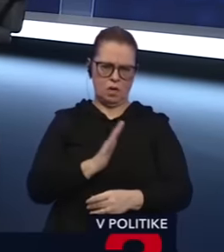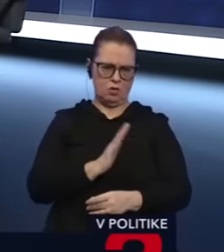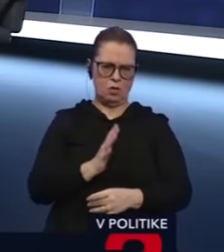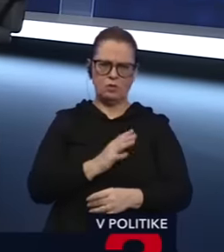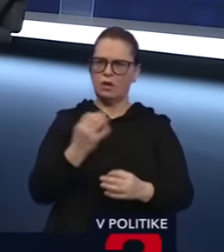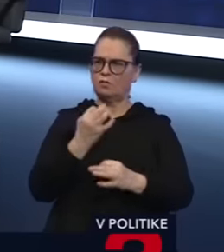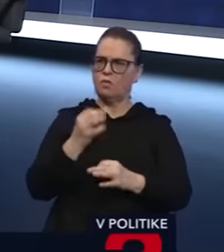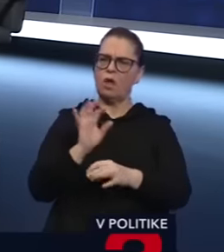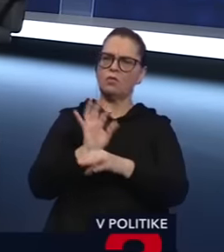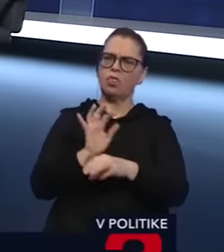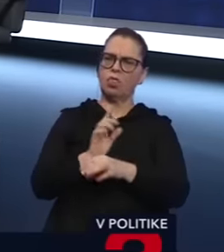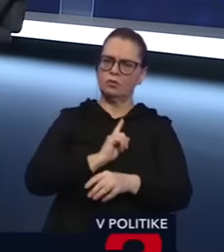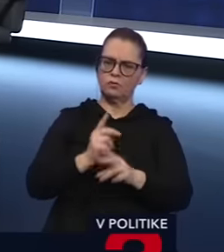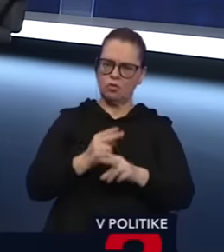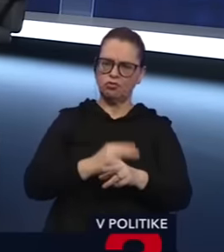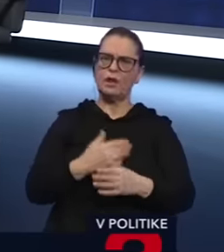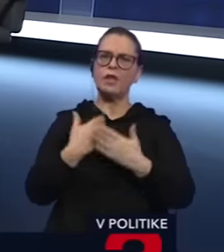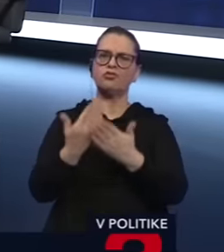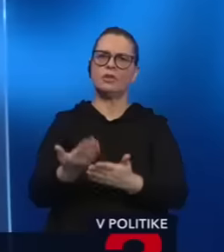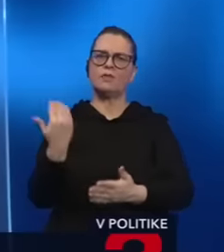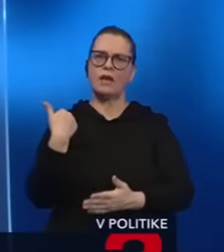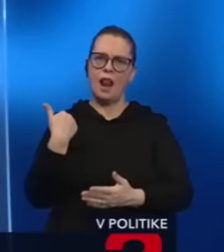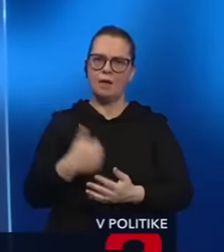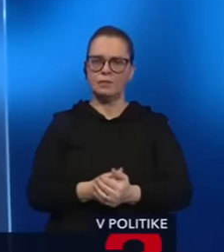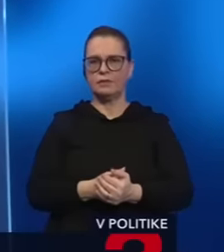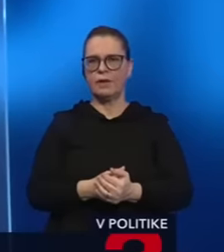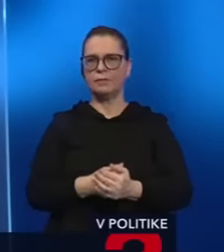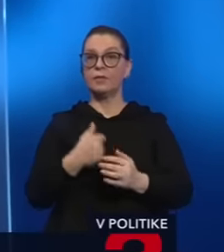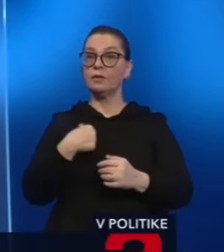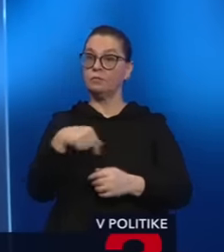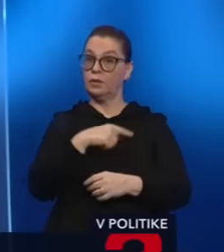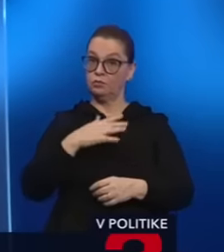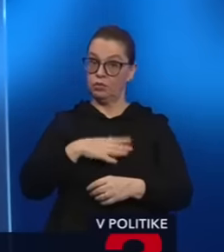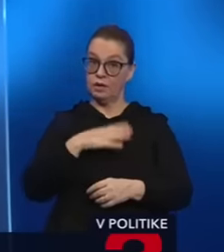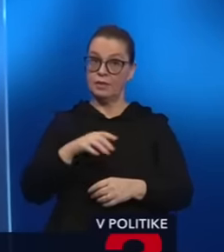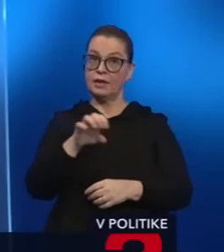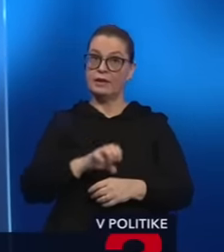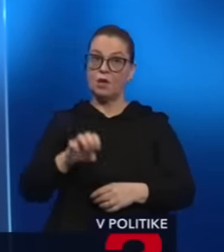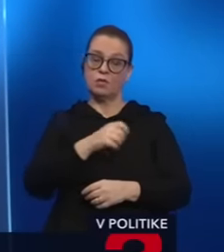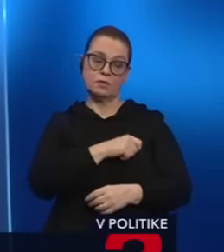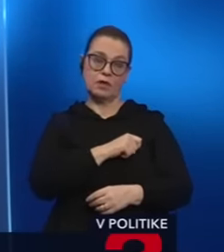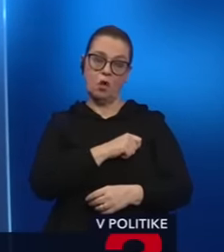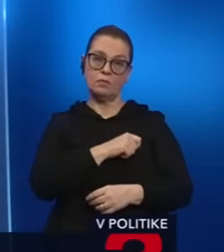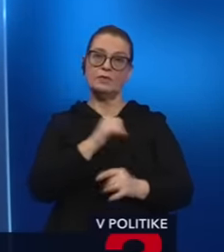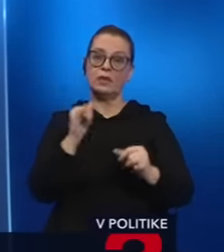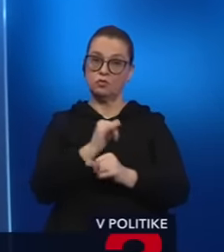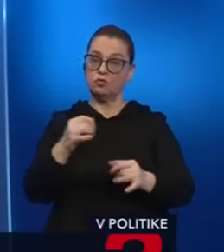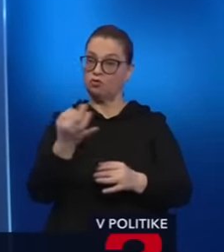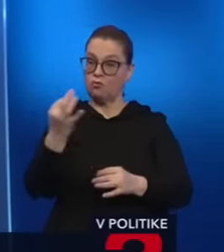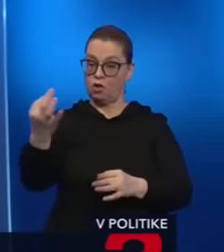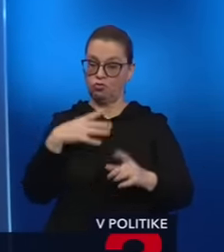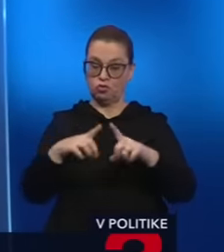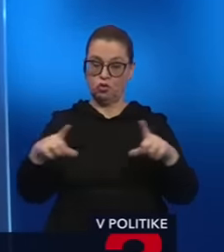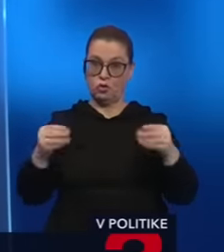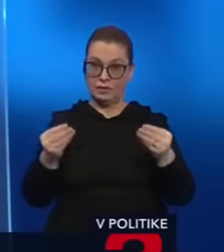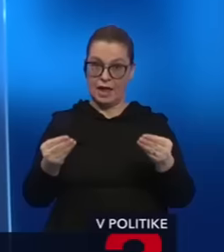kýdať na vlastný štát a ešte tam nosí klamstvá. To, čo my sme... My budeme veľmi rádi, ak z Európskej komisii reálne niečo príde a